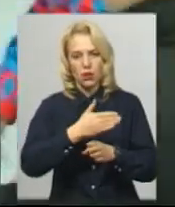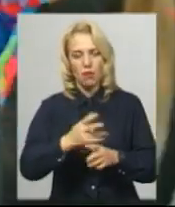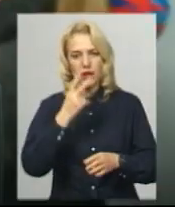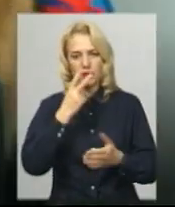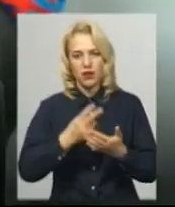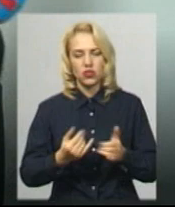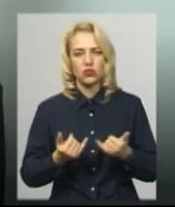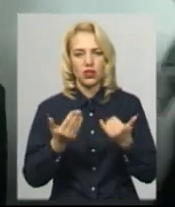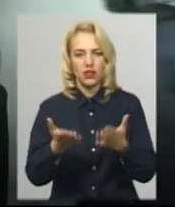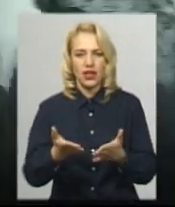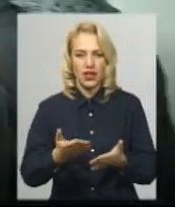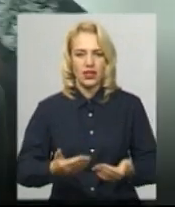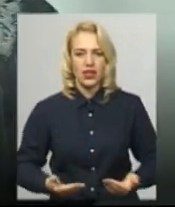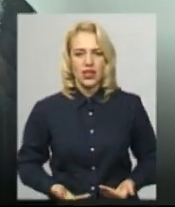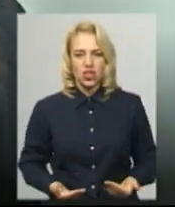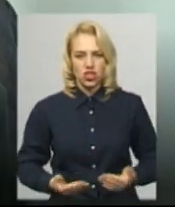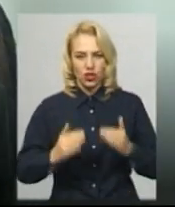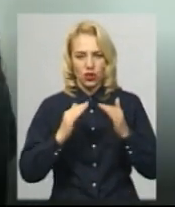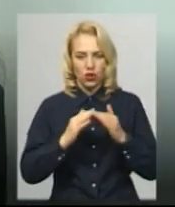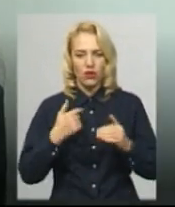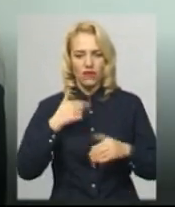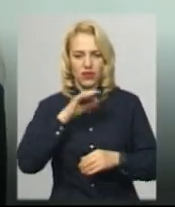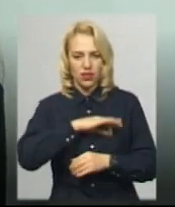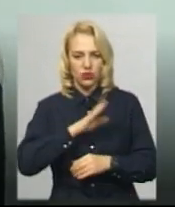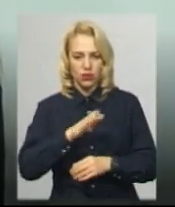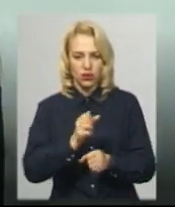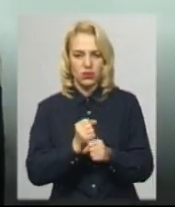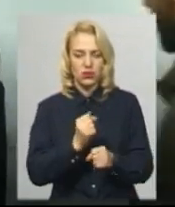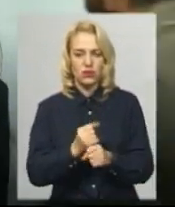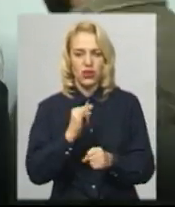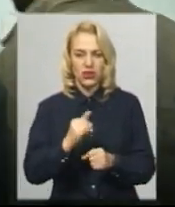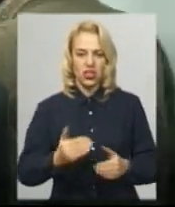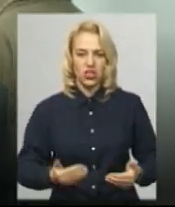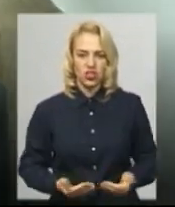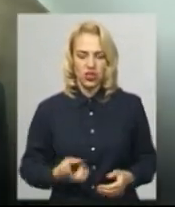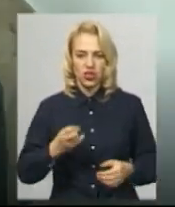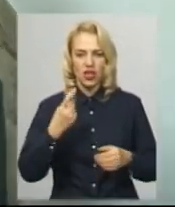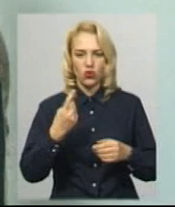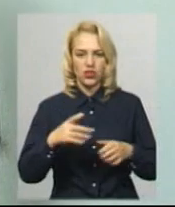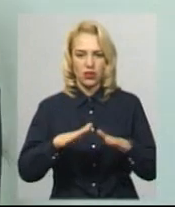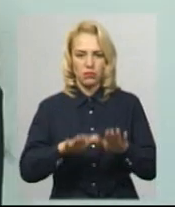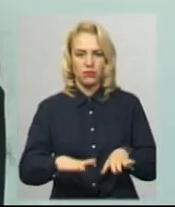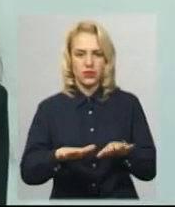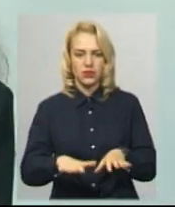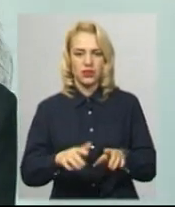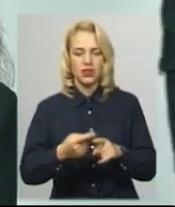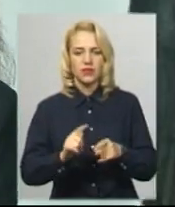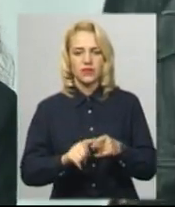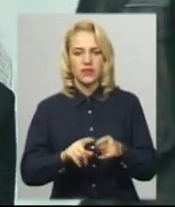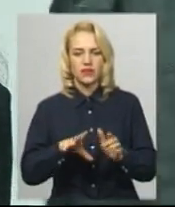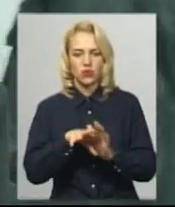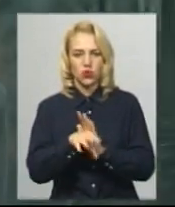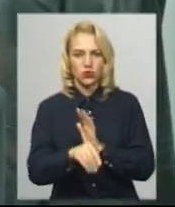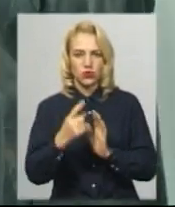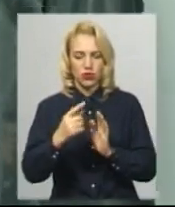Мені буде вигідно тут працювати і жити на місці. Все в